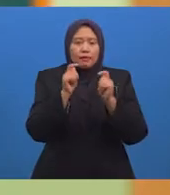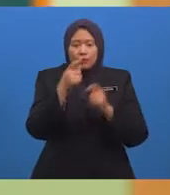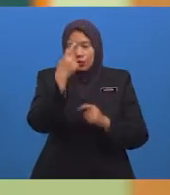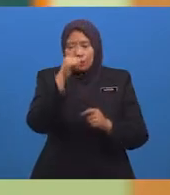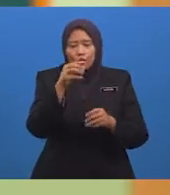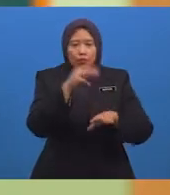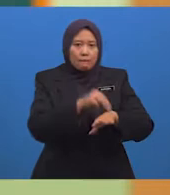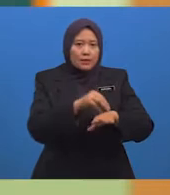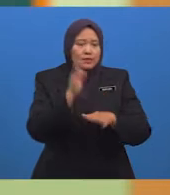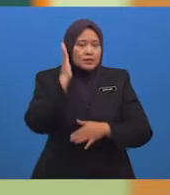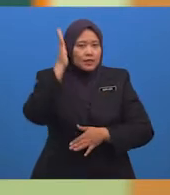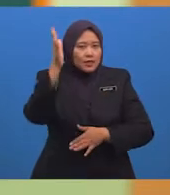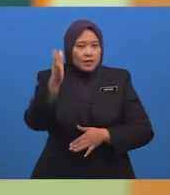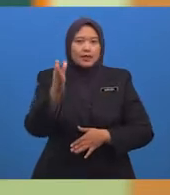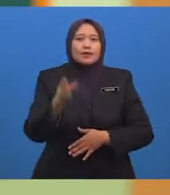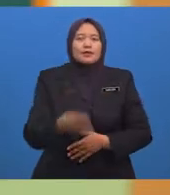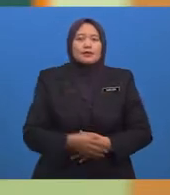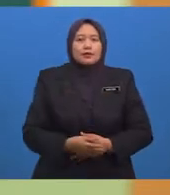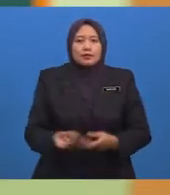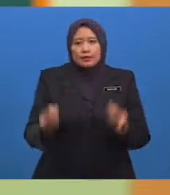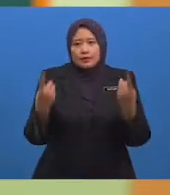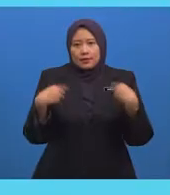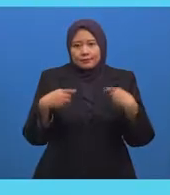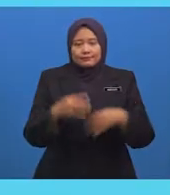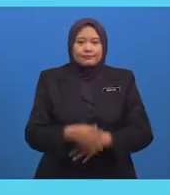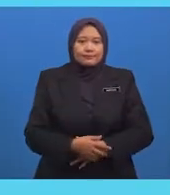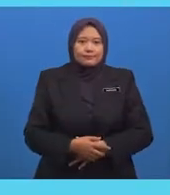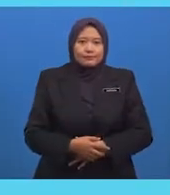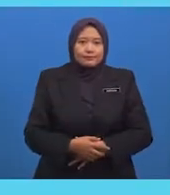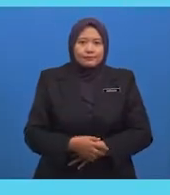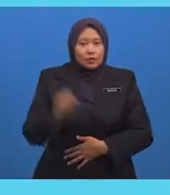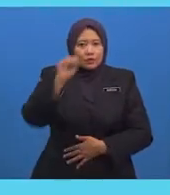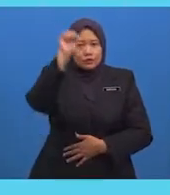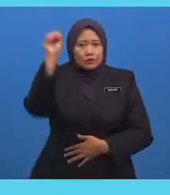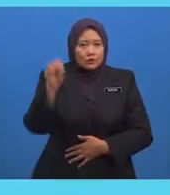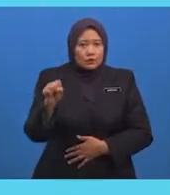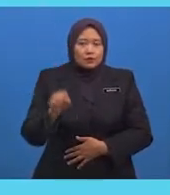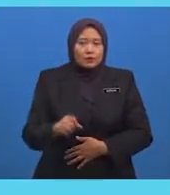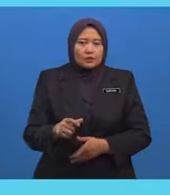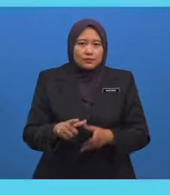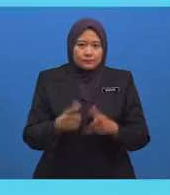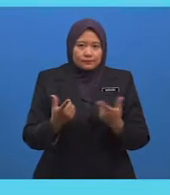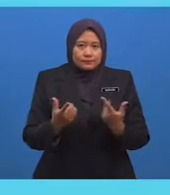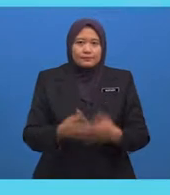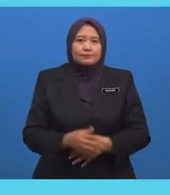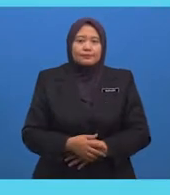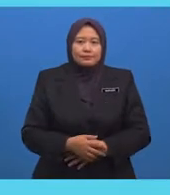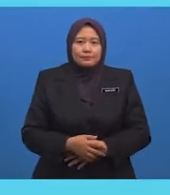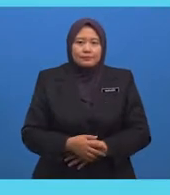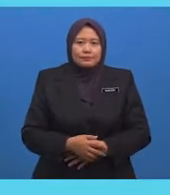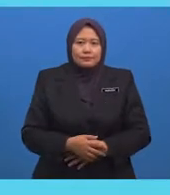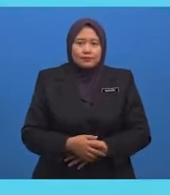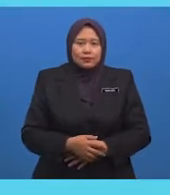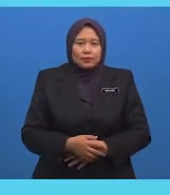Seterusnya Kita Beralih Kepada Soalan Pemukuhan Pertama Para Pelajar Sekalian Cuba